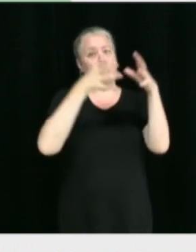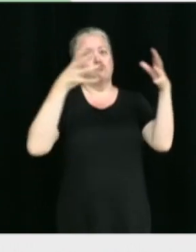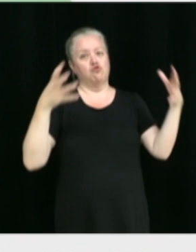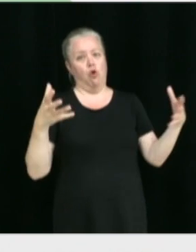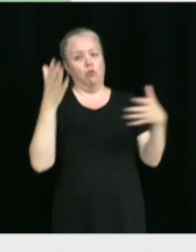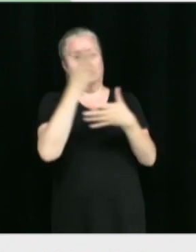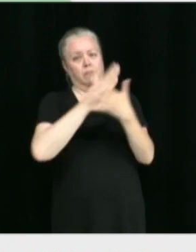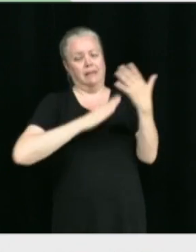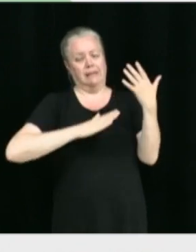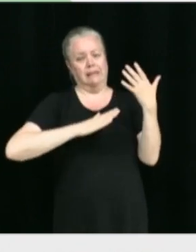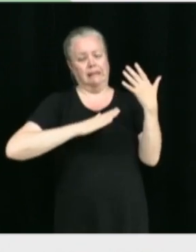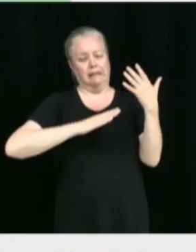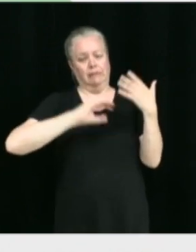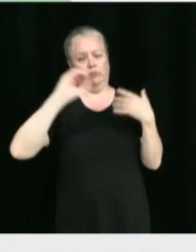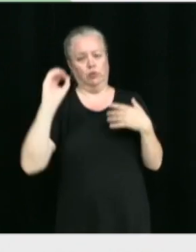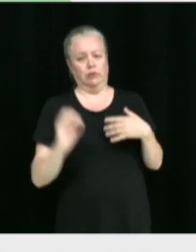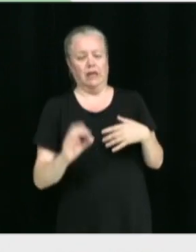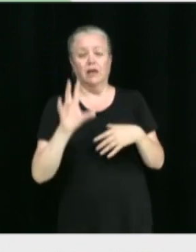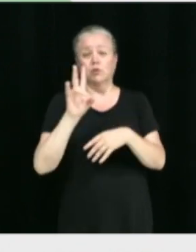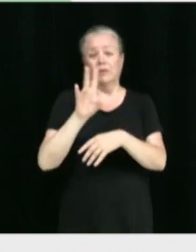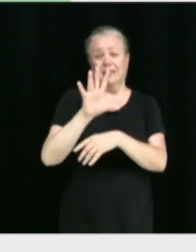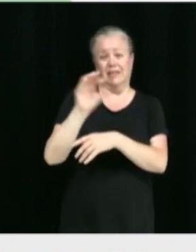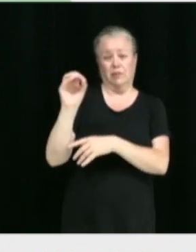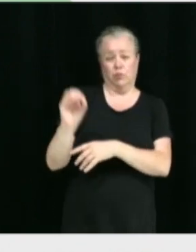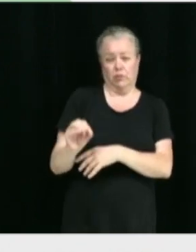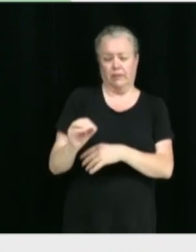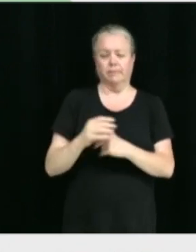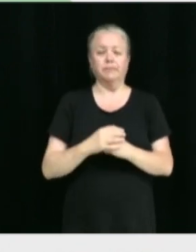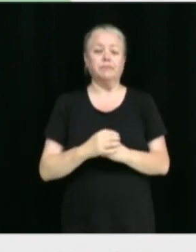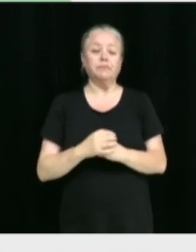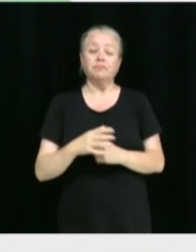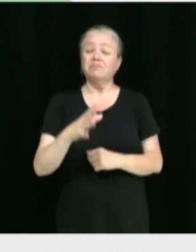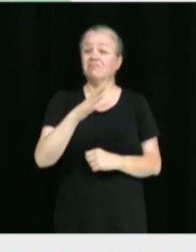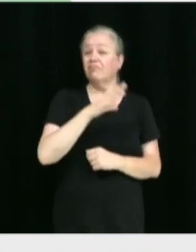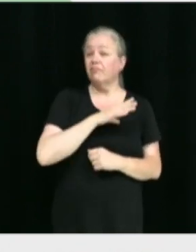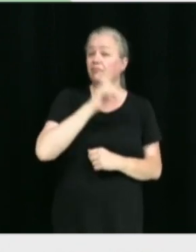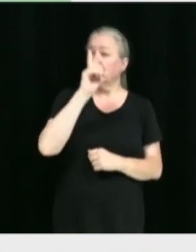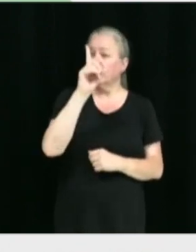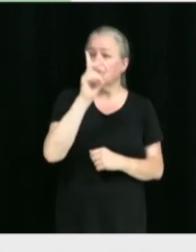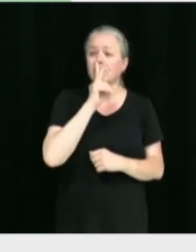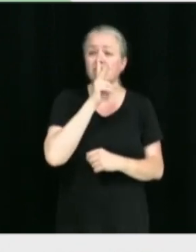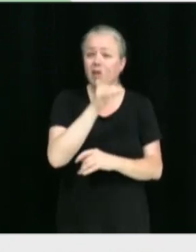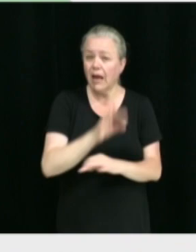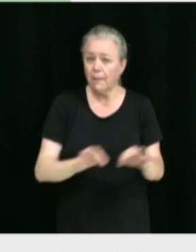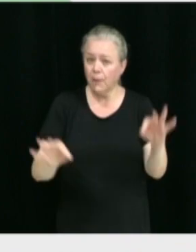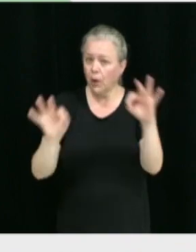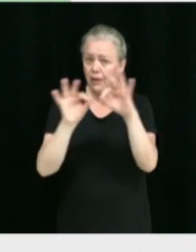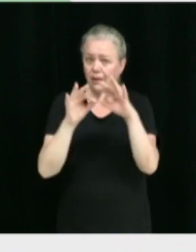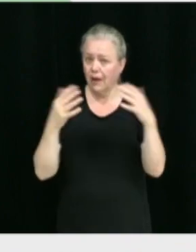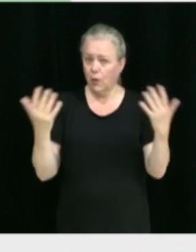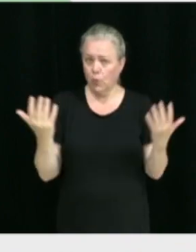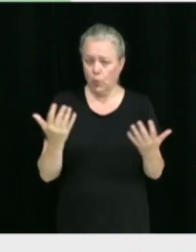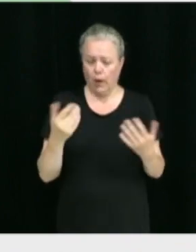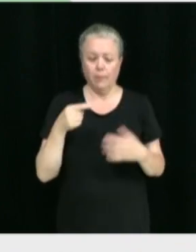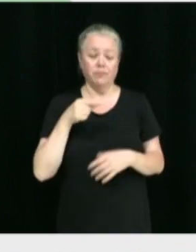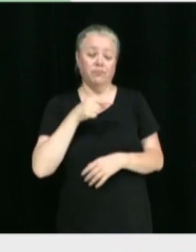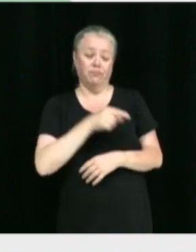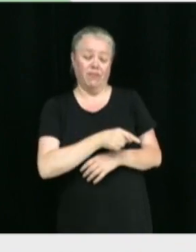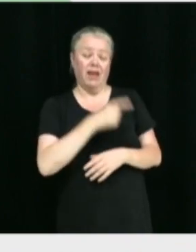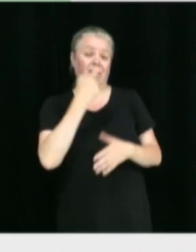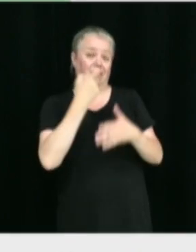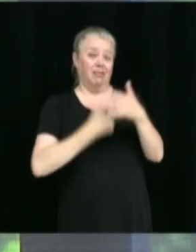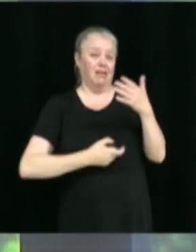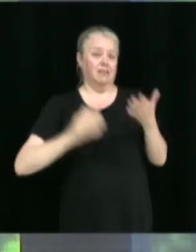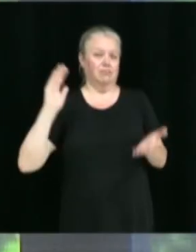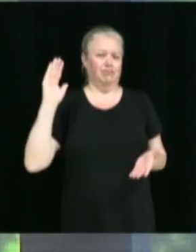portion de la tarte avec 75 %. Mais fait important, c'est que ce montant-là est en diminution par rapport à l'année